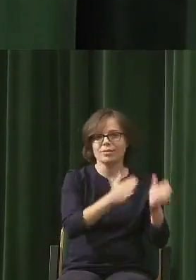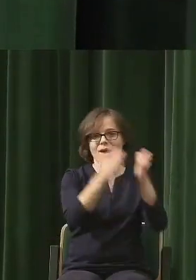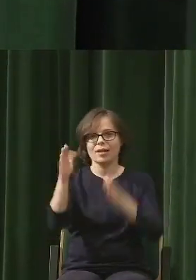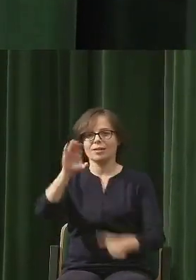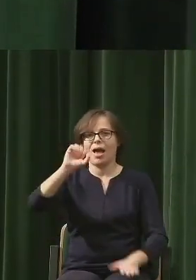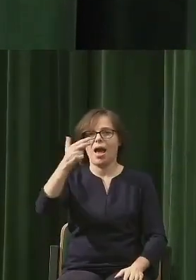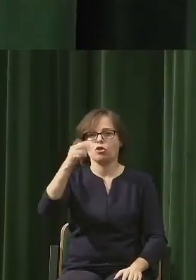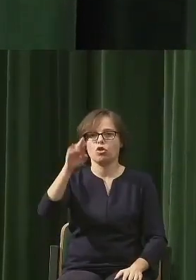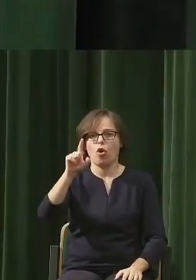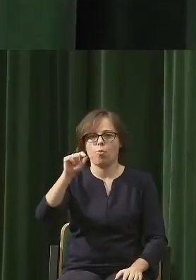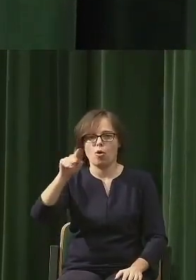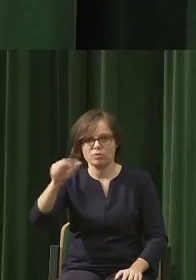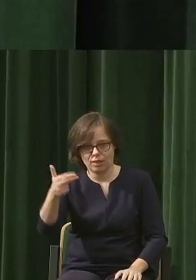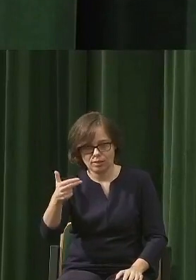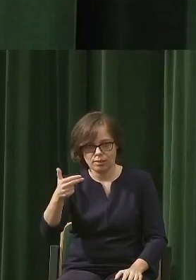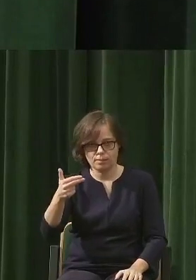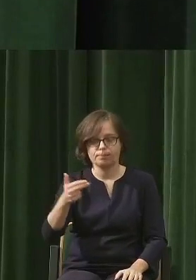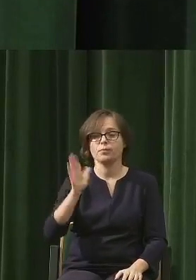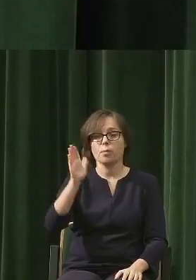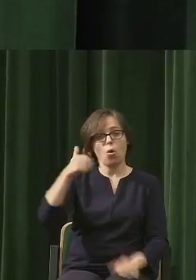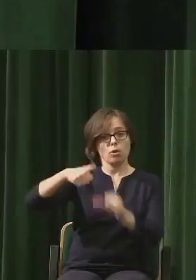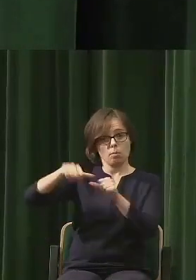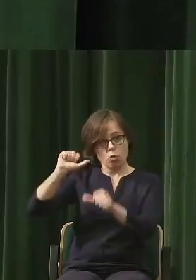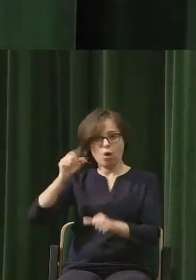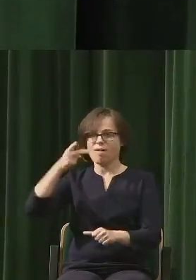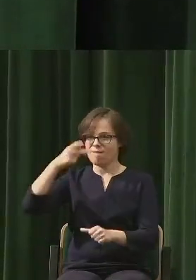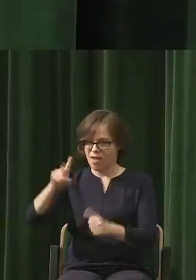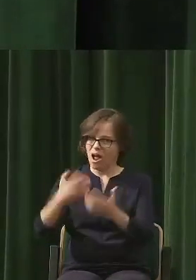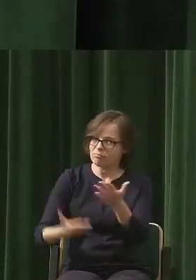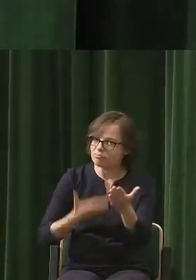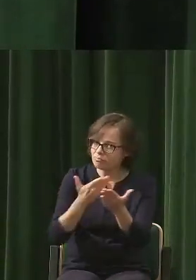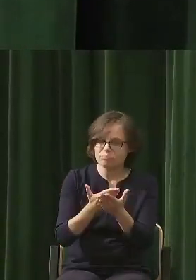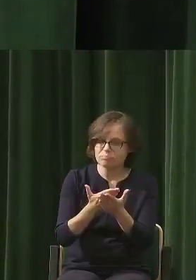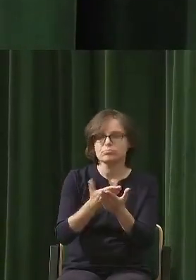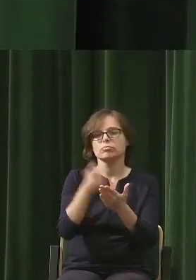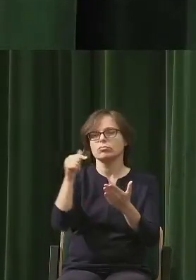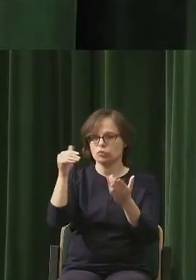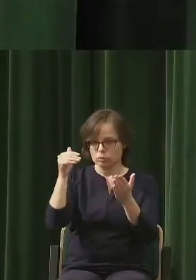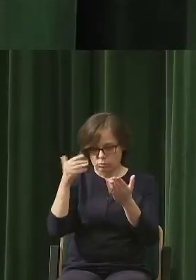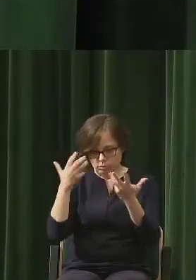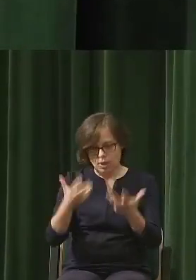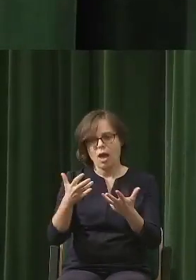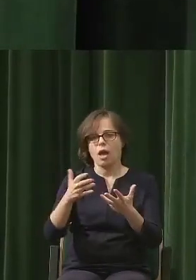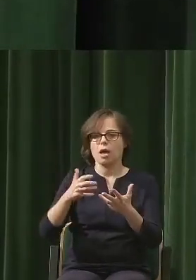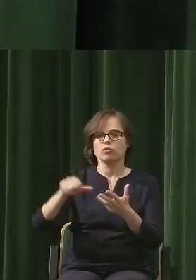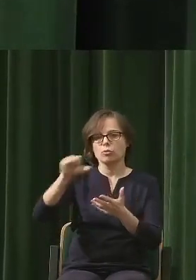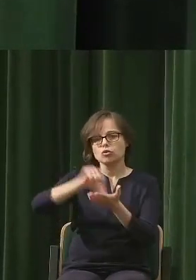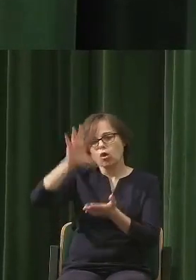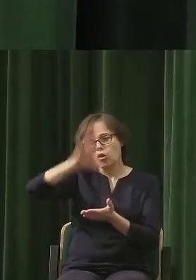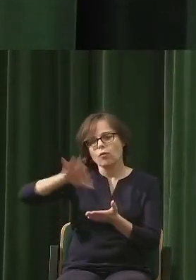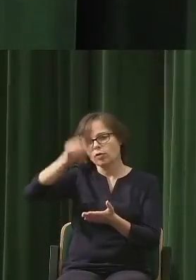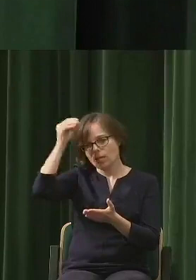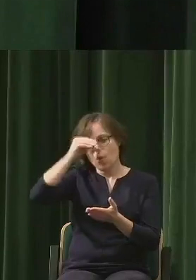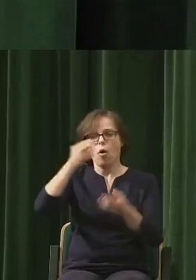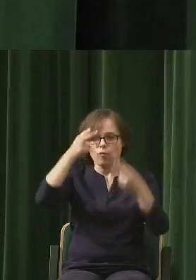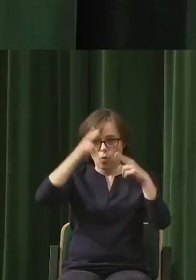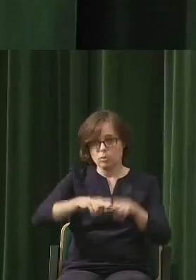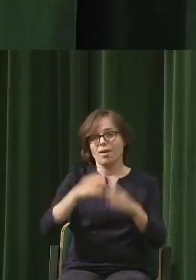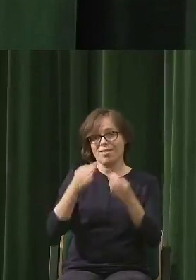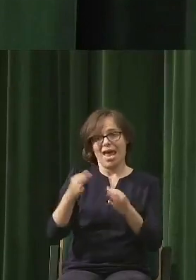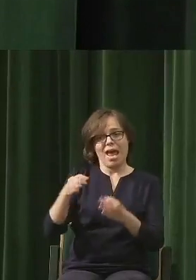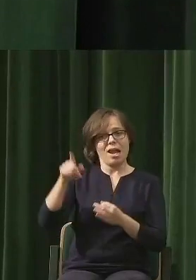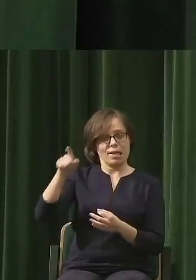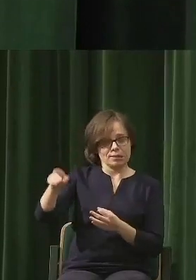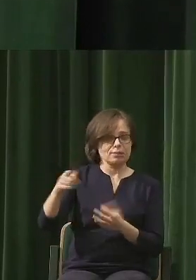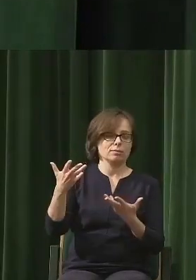człowieka. Oni powtórzyli te rekomendacje w zeszłym roku latem, więc z czym już geologowie nad tym pracują.